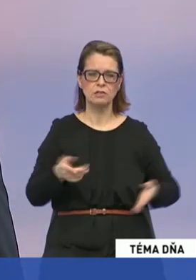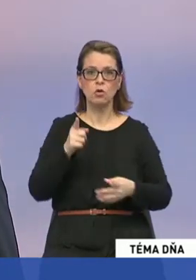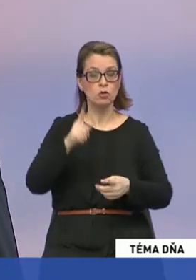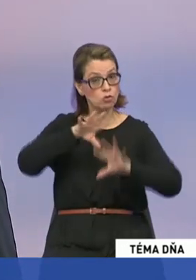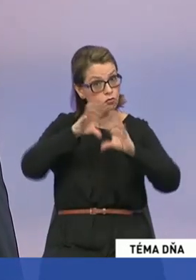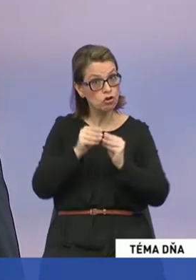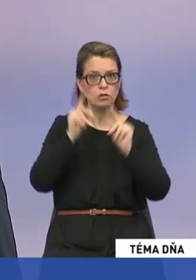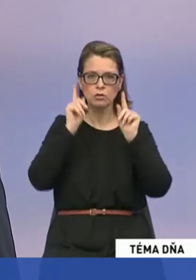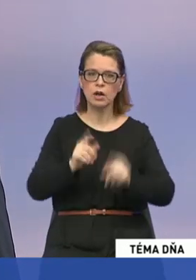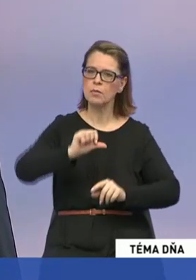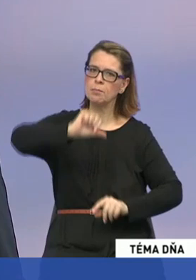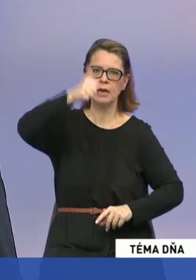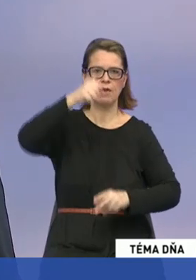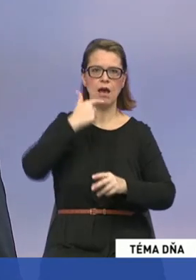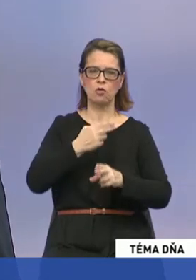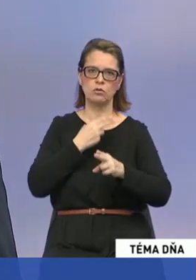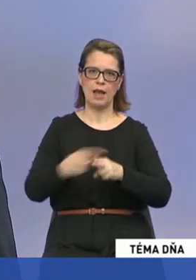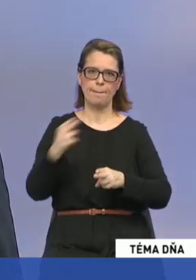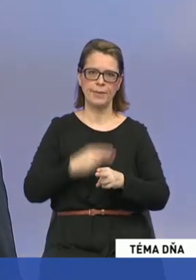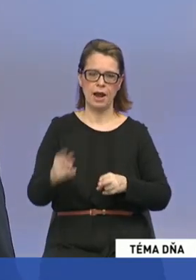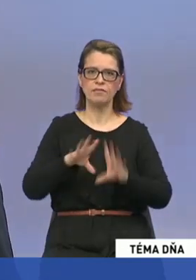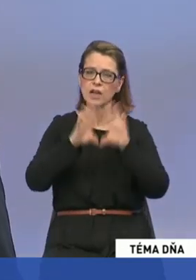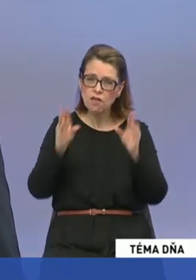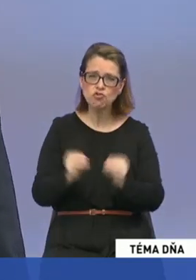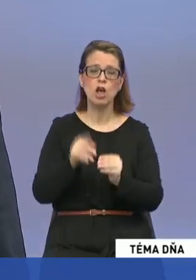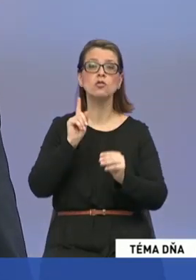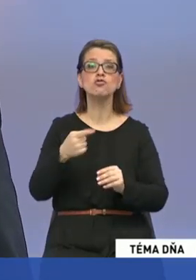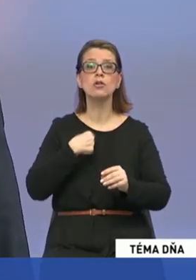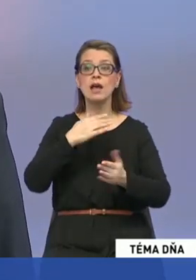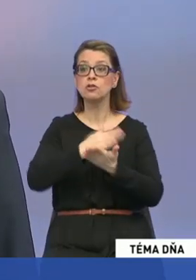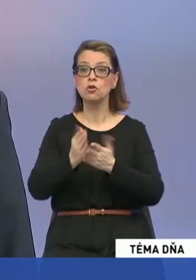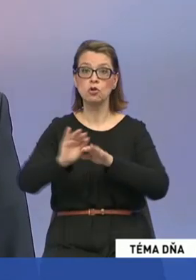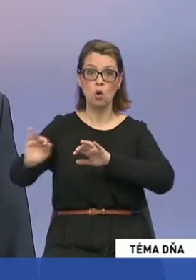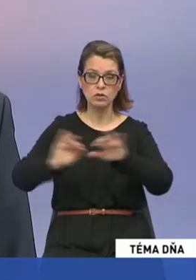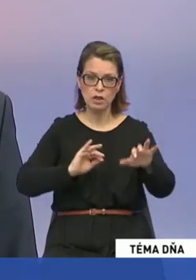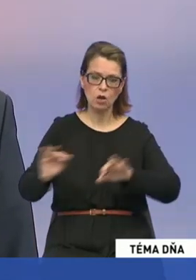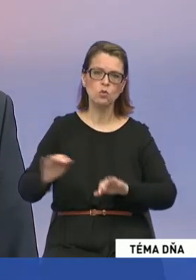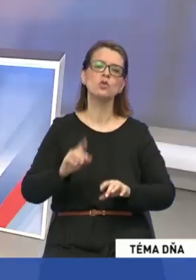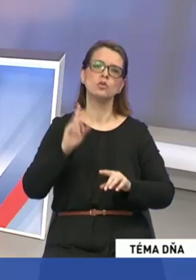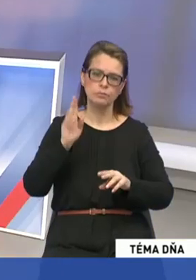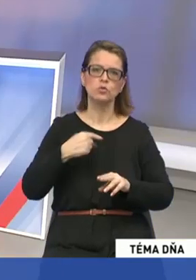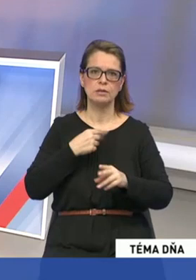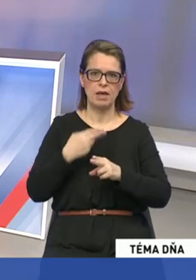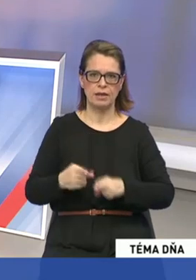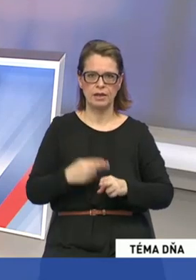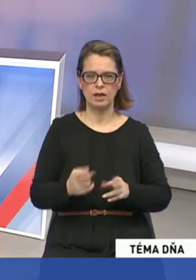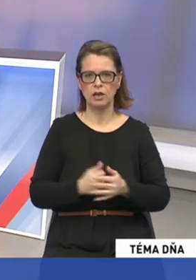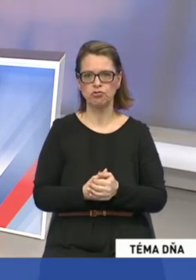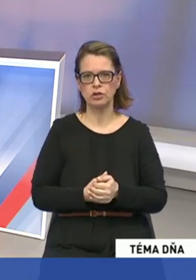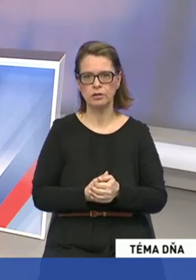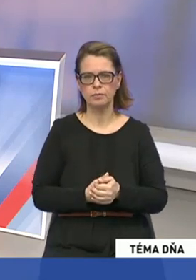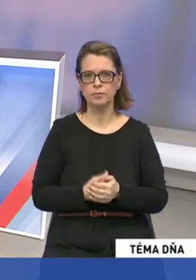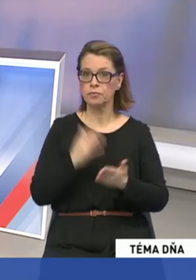naozaj prioritne napraviť. A všetky tie témy, ktoré nás rozdeľujú, pôjdu určite bokom. No práve vždy, keď